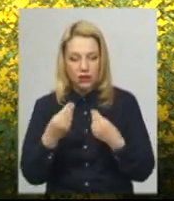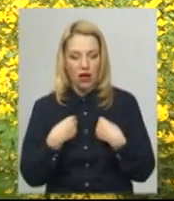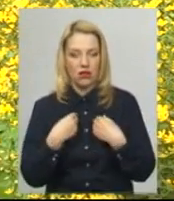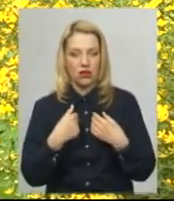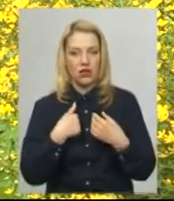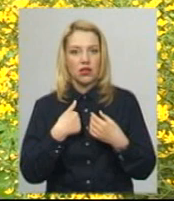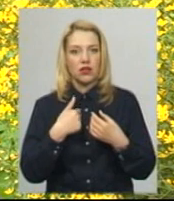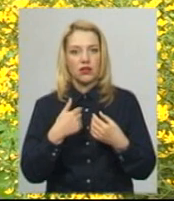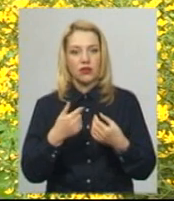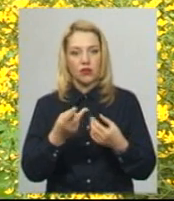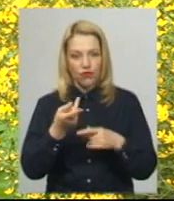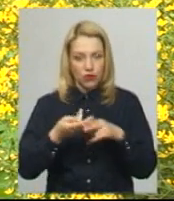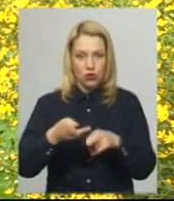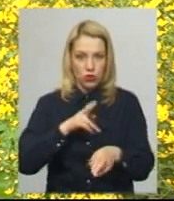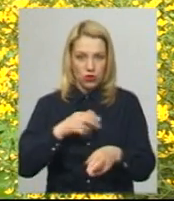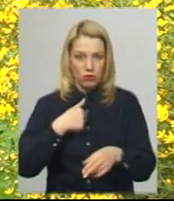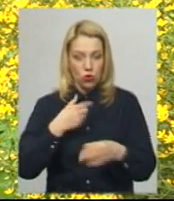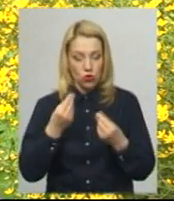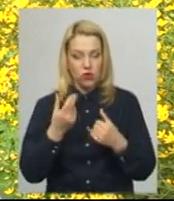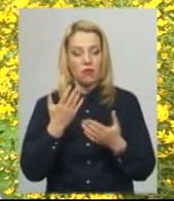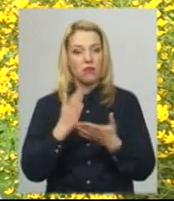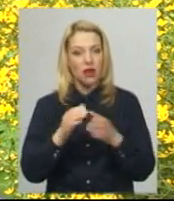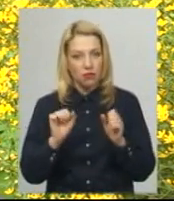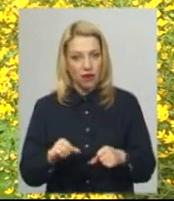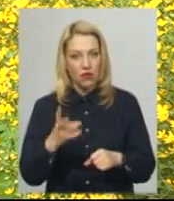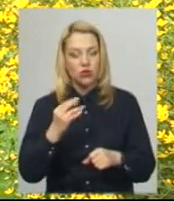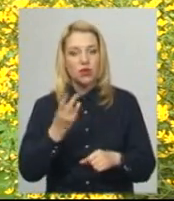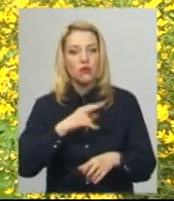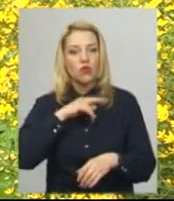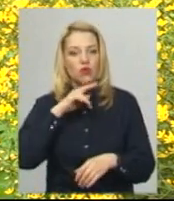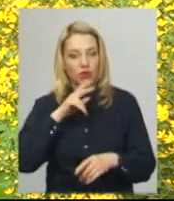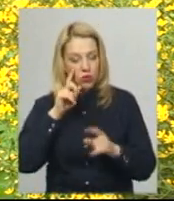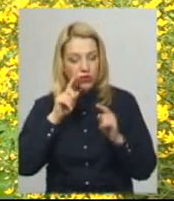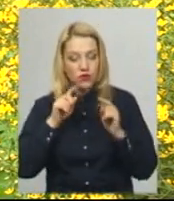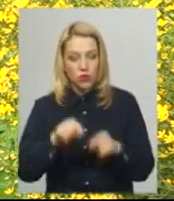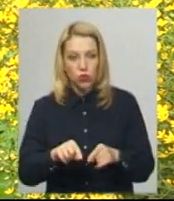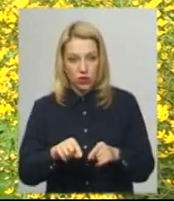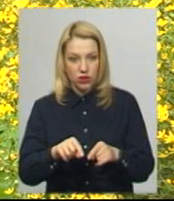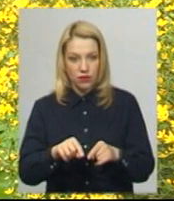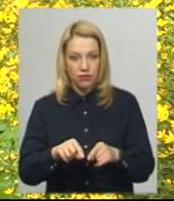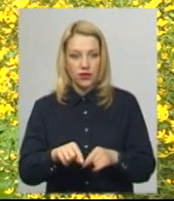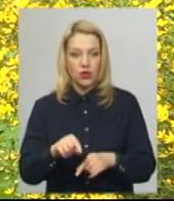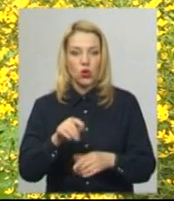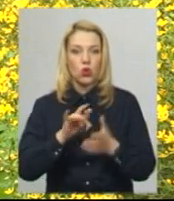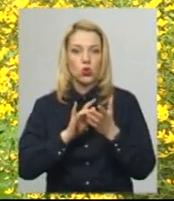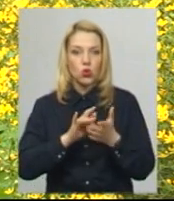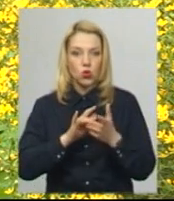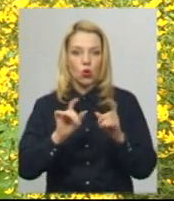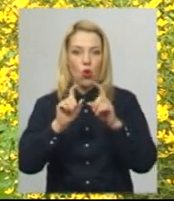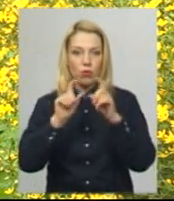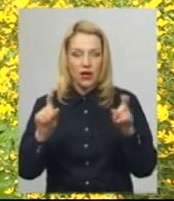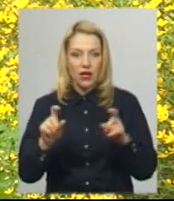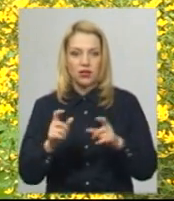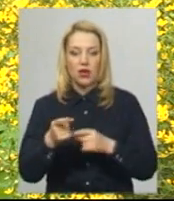свої кошти, він має право це зробити. Але потрібно звернути увагу на наступні моменти. Туроператор